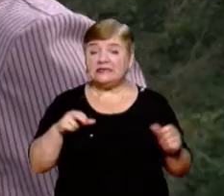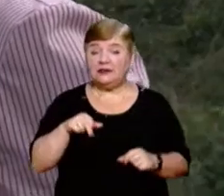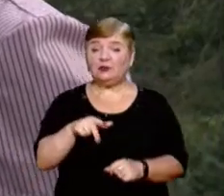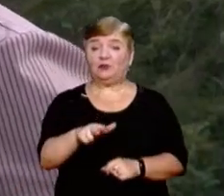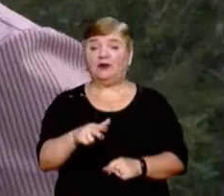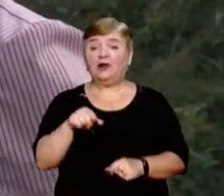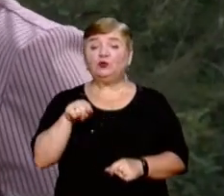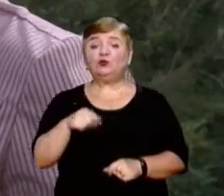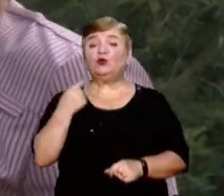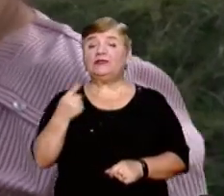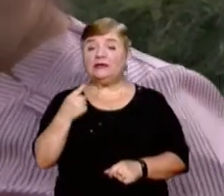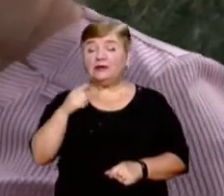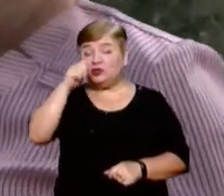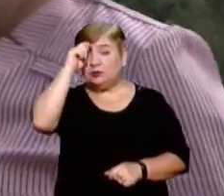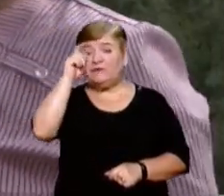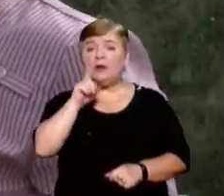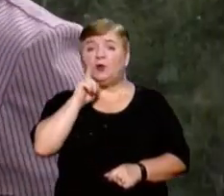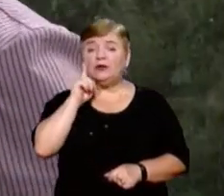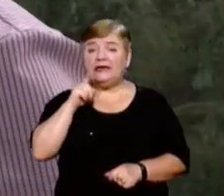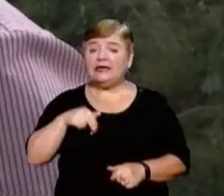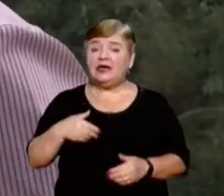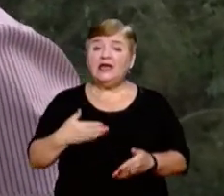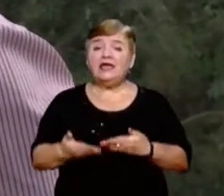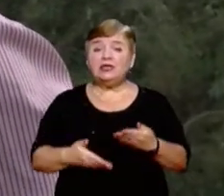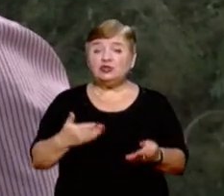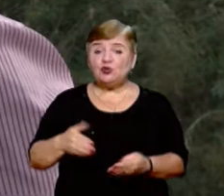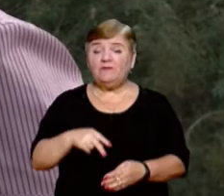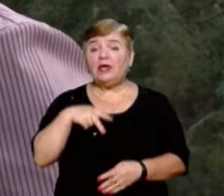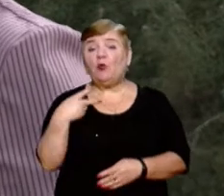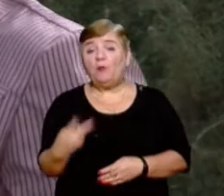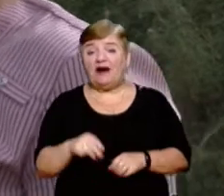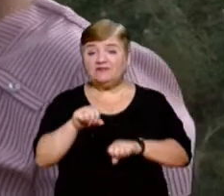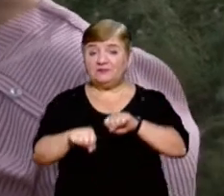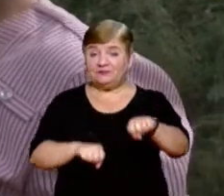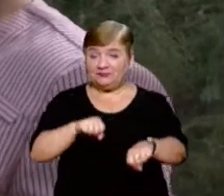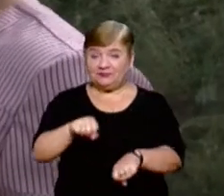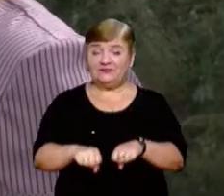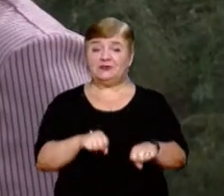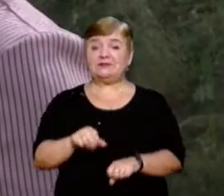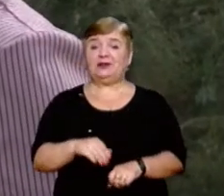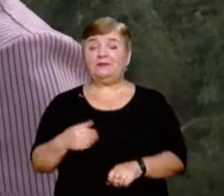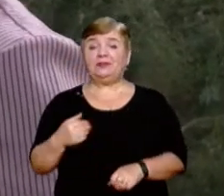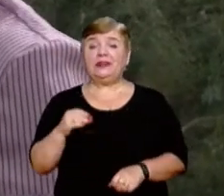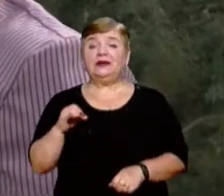йду. Ту один чоловік упав, молодий чоловік, йшов із бійциклем із велосипедом,